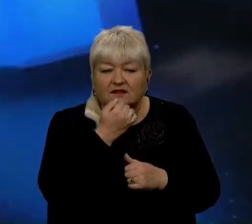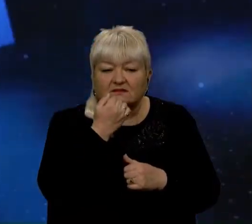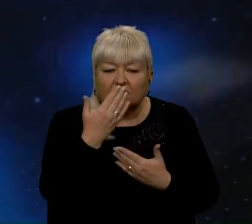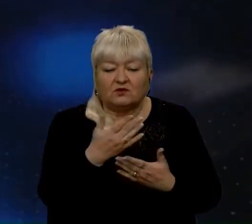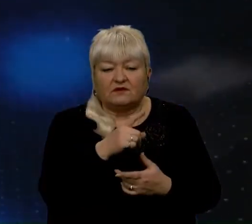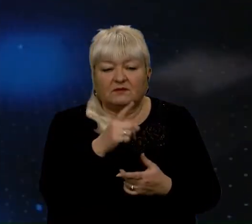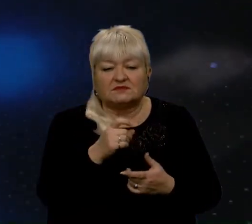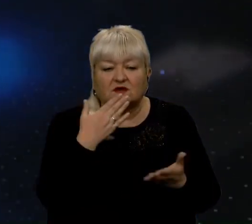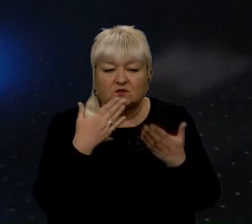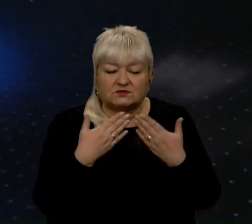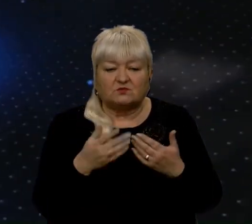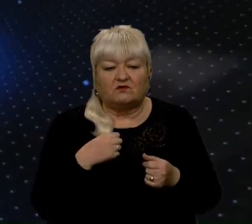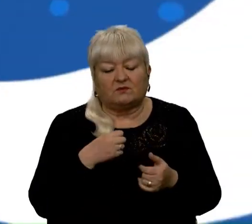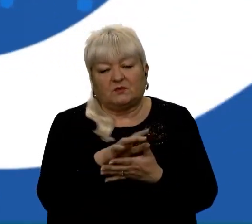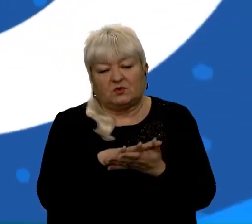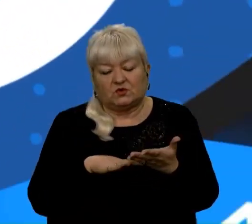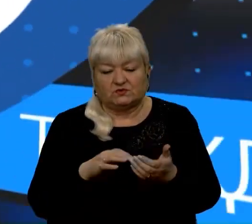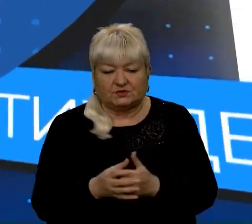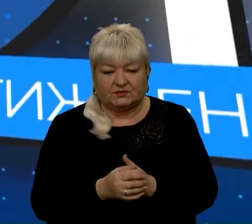що знайшли час. А ми продовжимо.